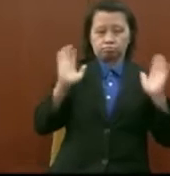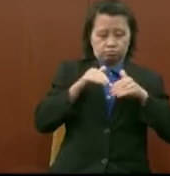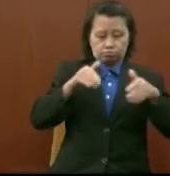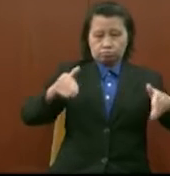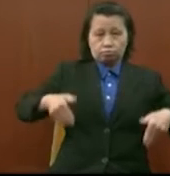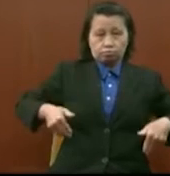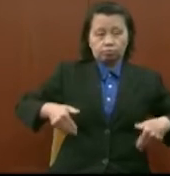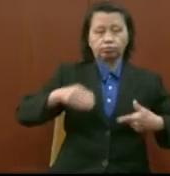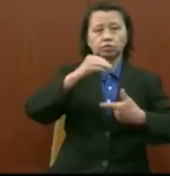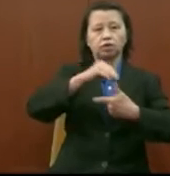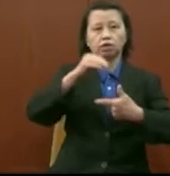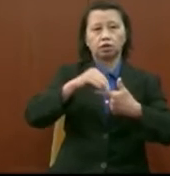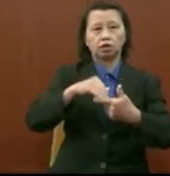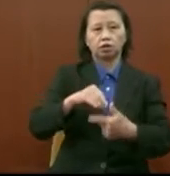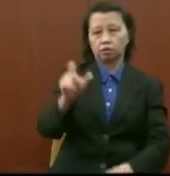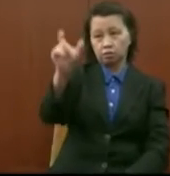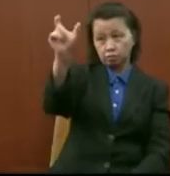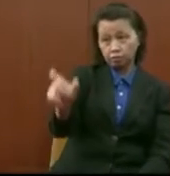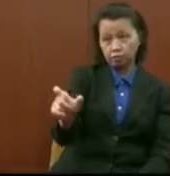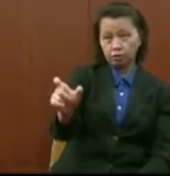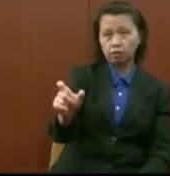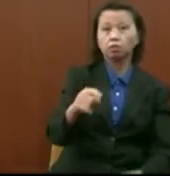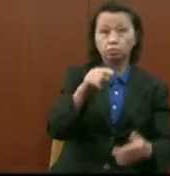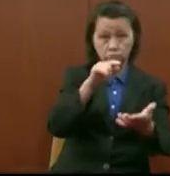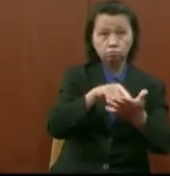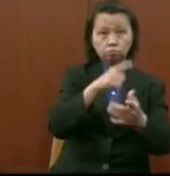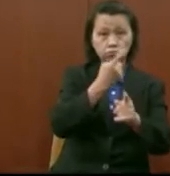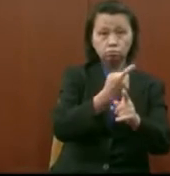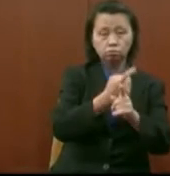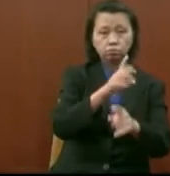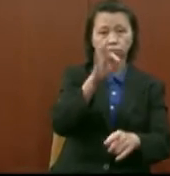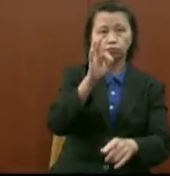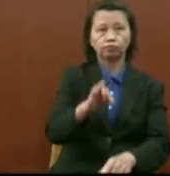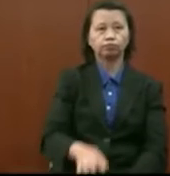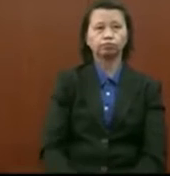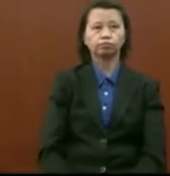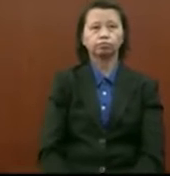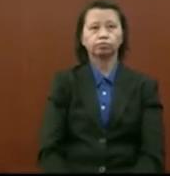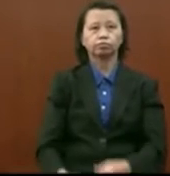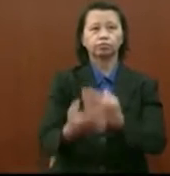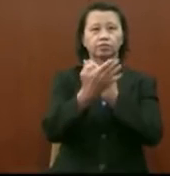memilih kepada batang tubuh calon itu sendiri ini finding kita bebas bukalah bebas